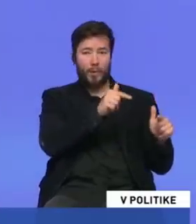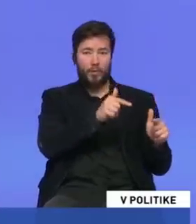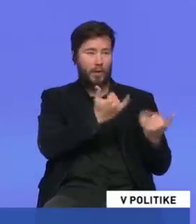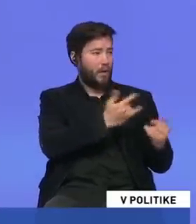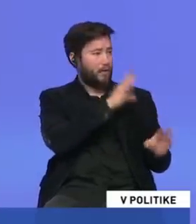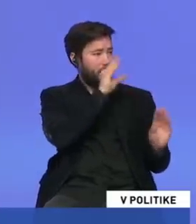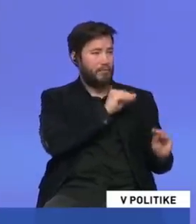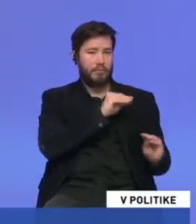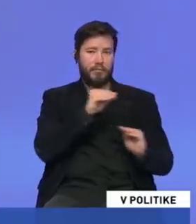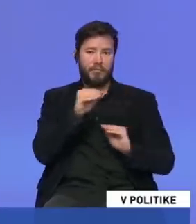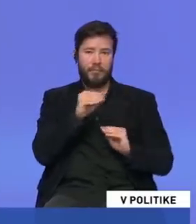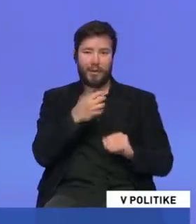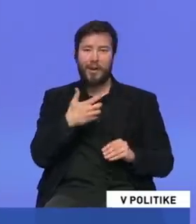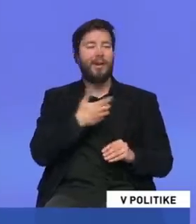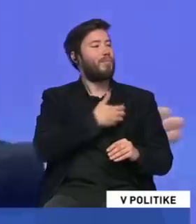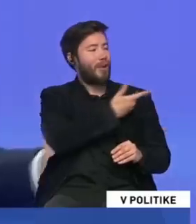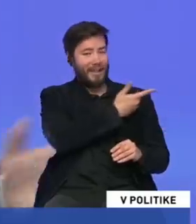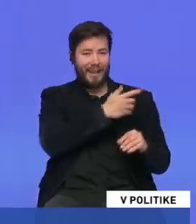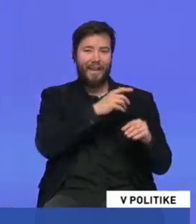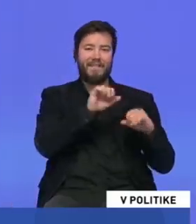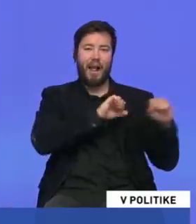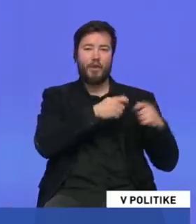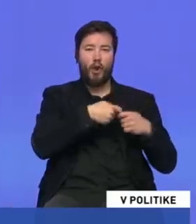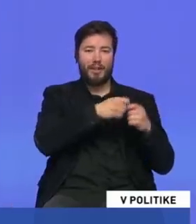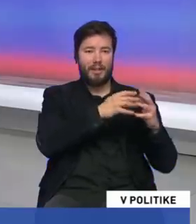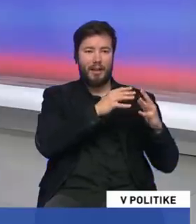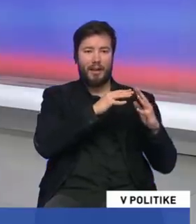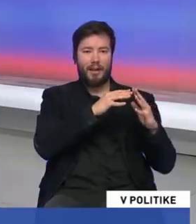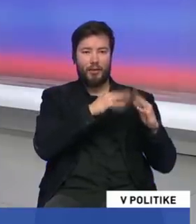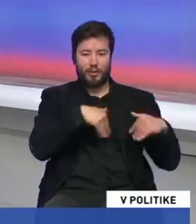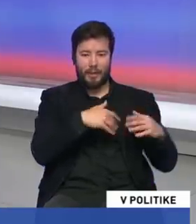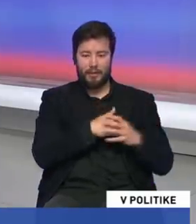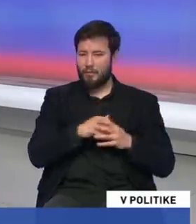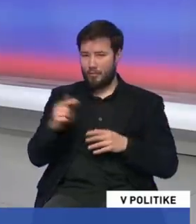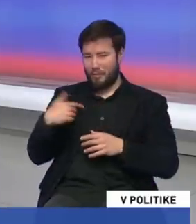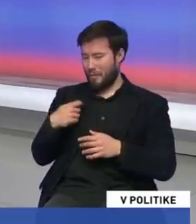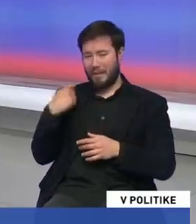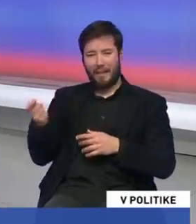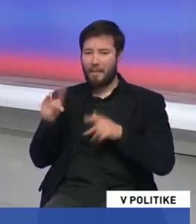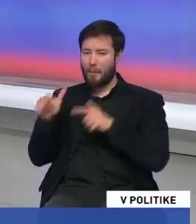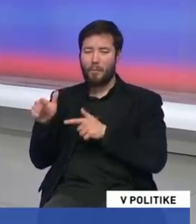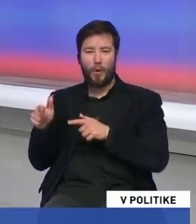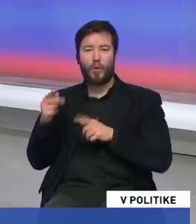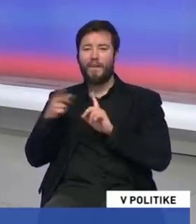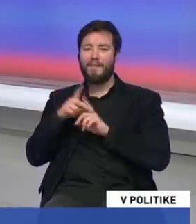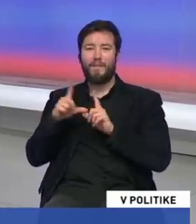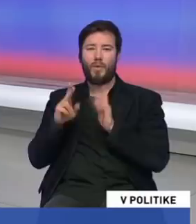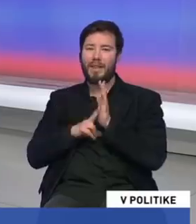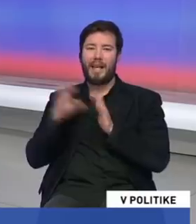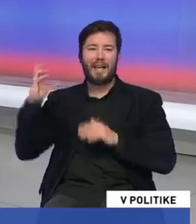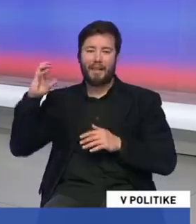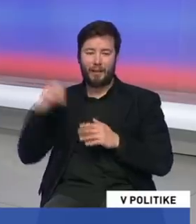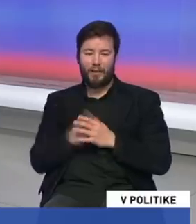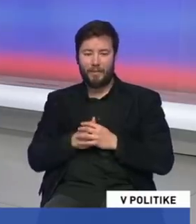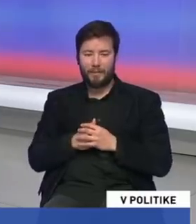nehovoríte, lebo sa bojíte, že sa vám rozpadne vláda na koalícii. A my ani podporu fanrádiu nedávame? Čiže to si treba povedať na rovinu? No tak ale teraz ste už